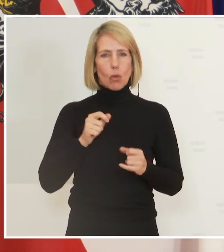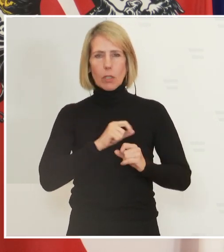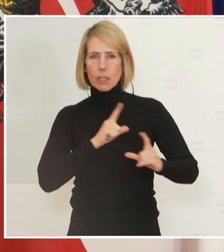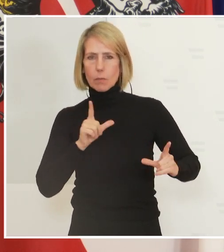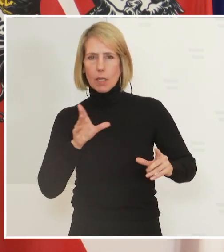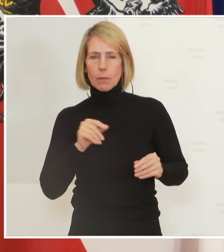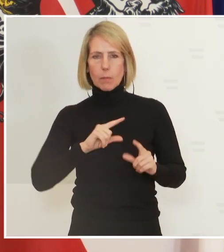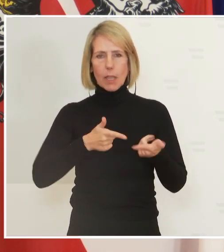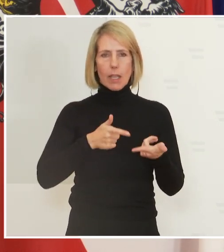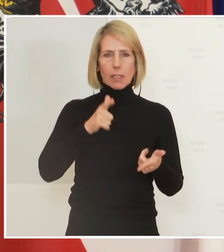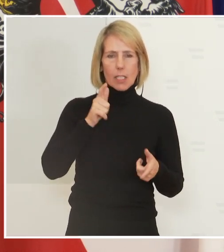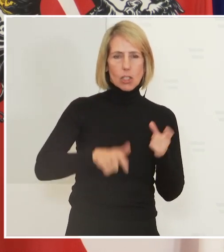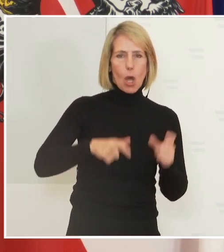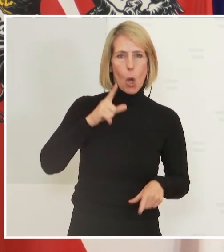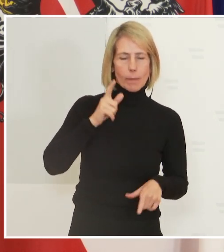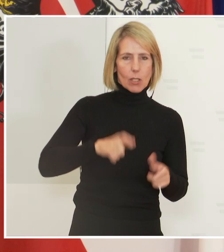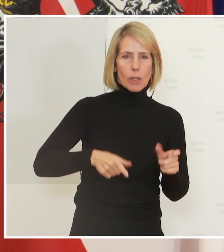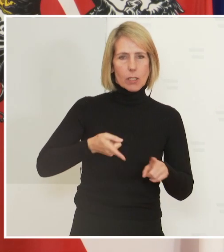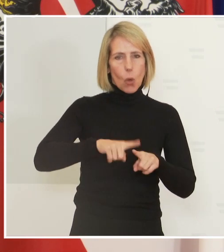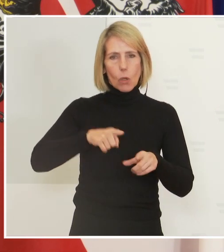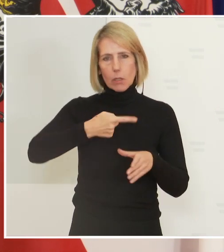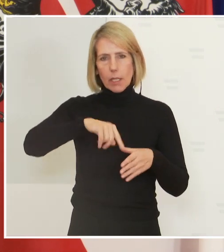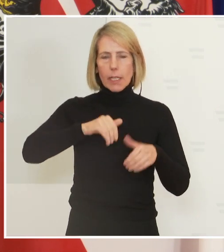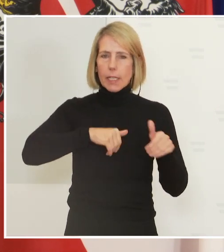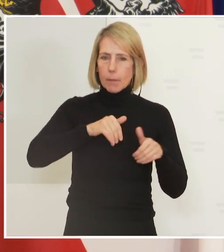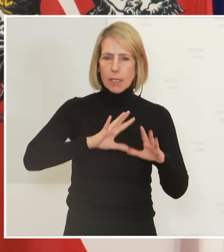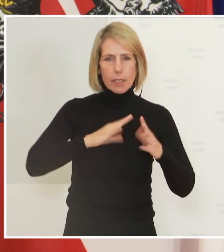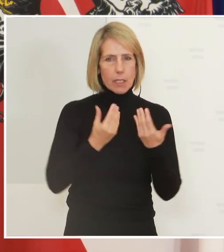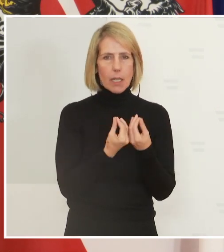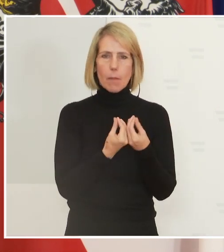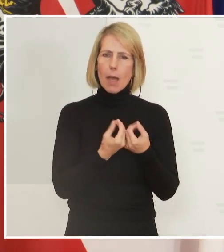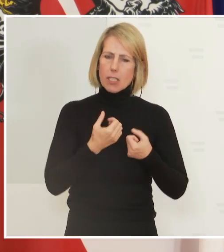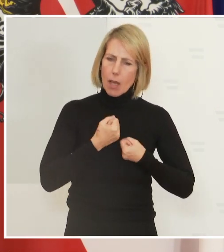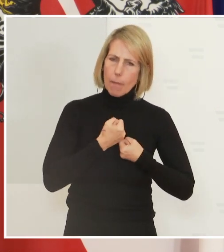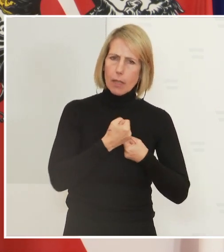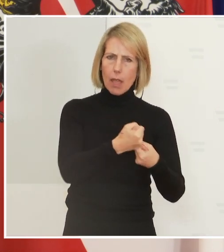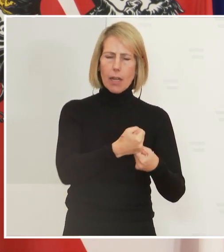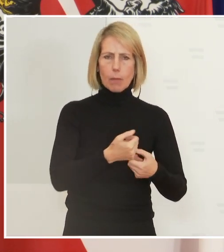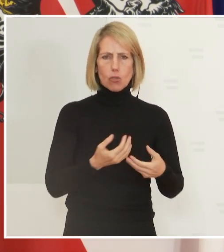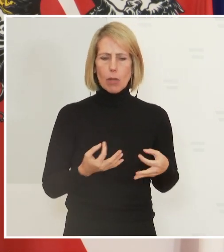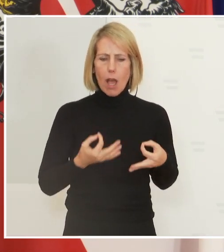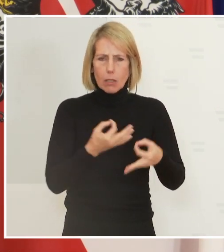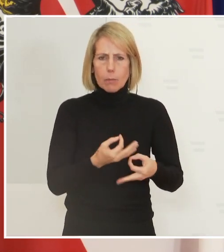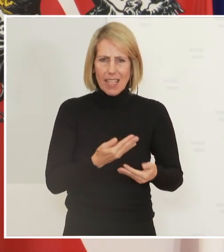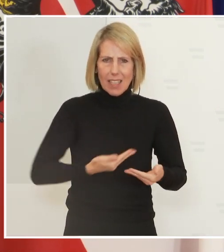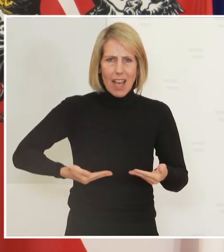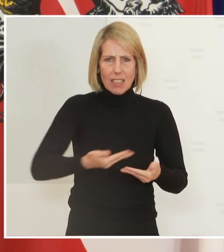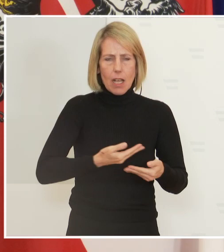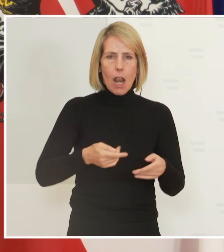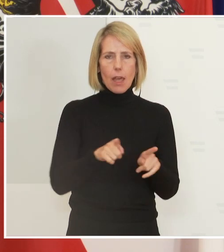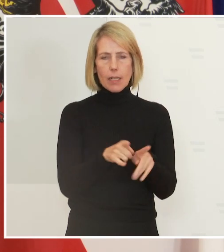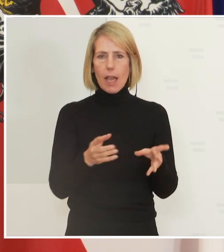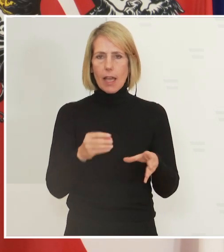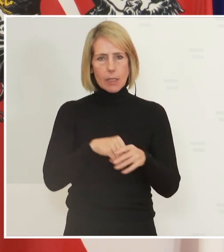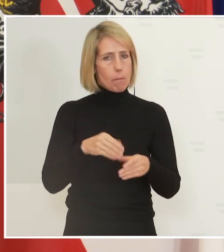hat mit den Landeshauptleuten, mit dem Innenminister an einem Strang ziehen müssen, dass wir alle beitragen müssen und alle